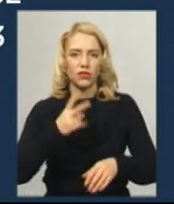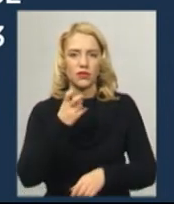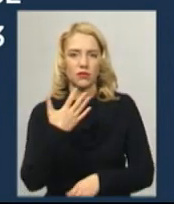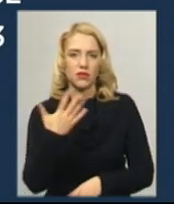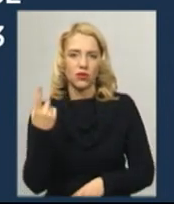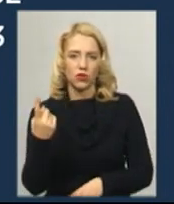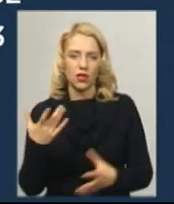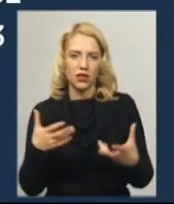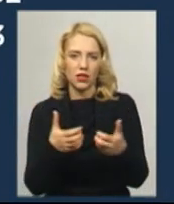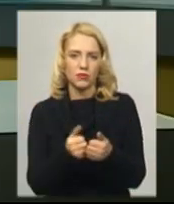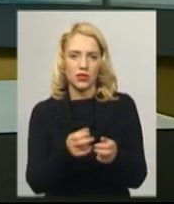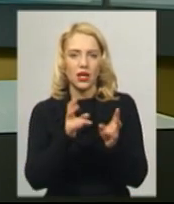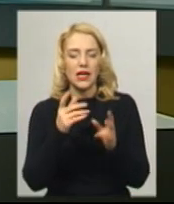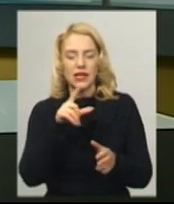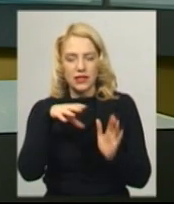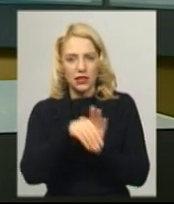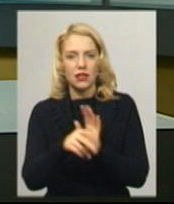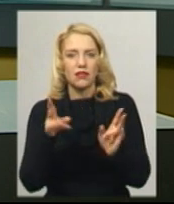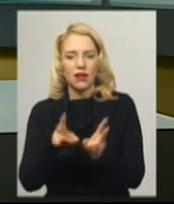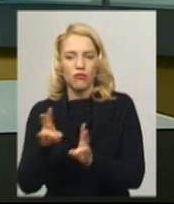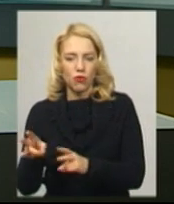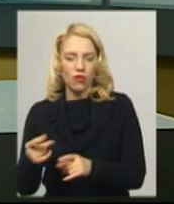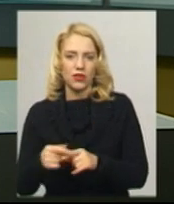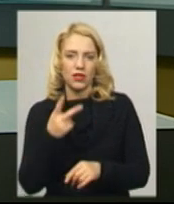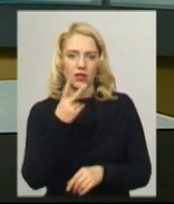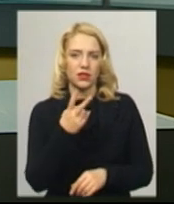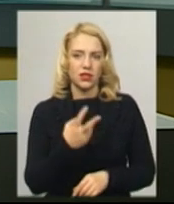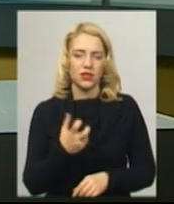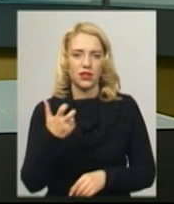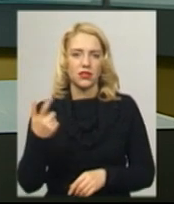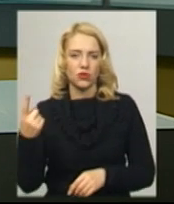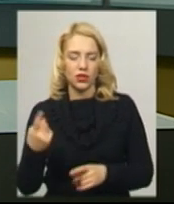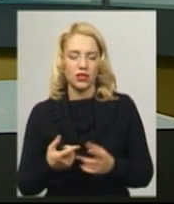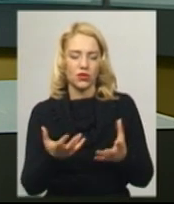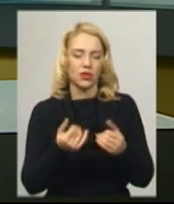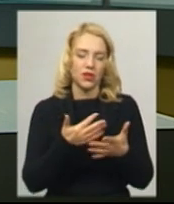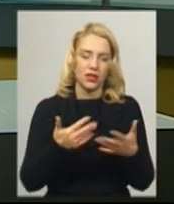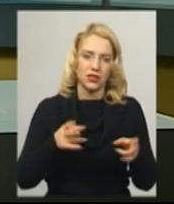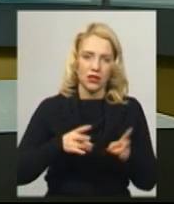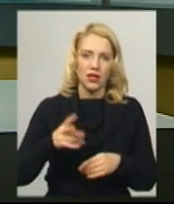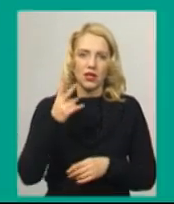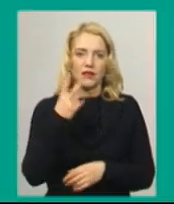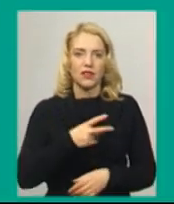дорожньо-транспортна пригода з травмованими, 332 отримали різні травми, 23 особи загинули.